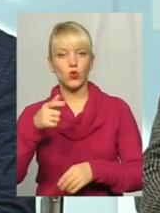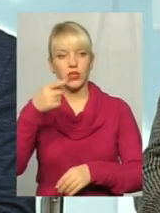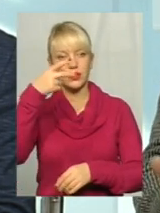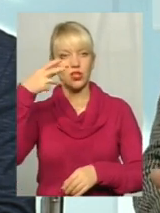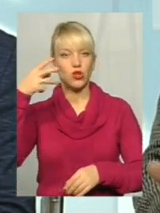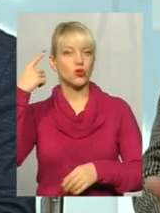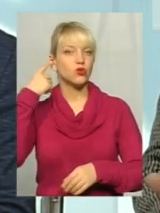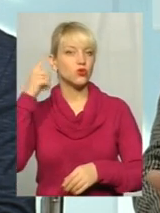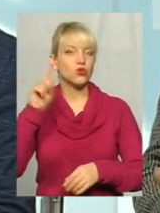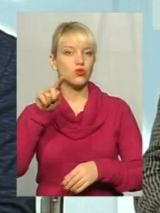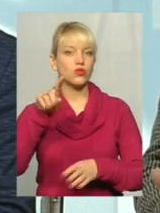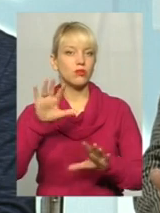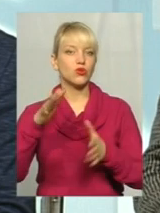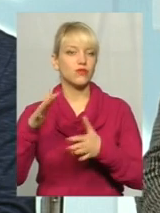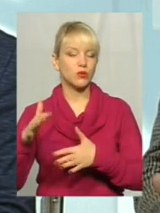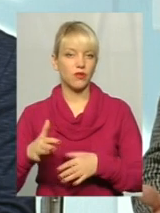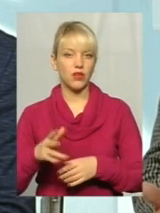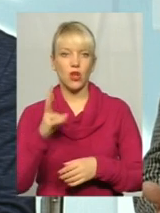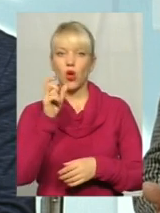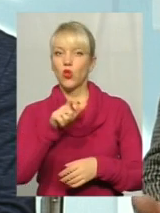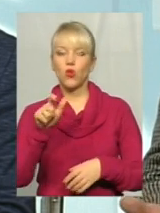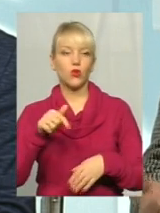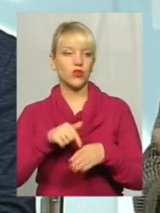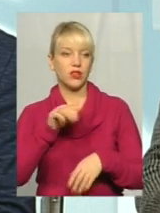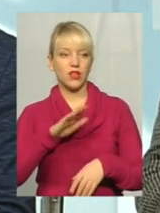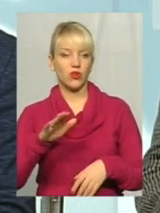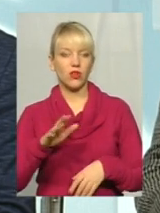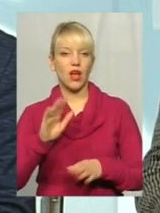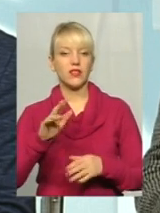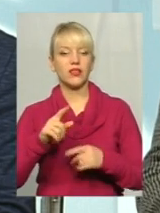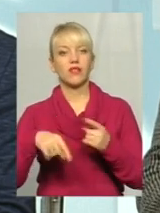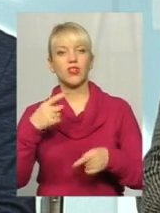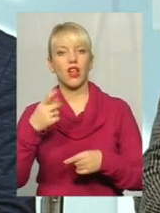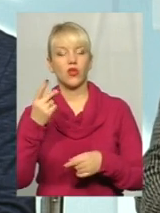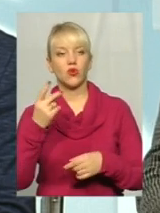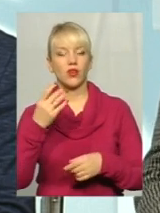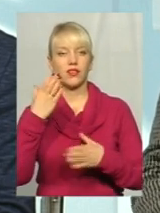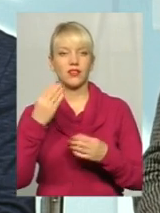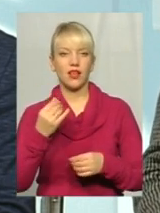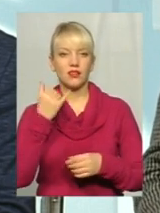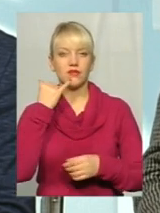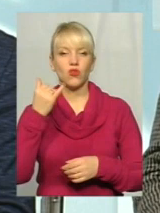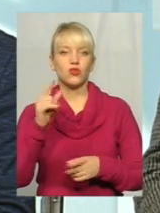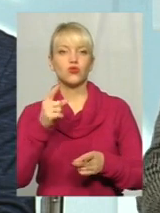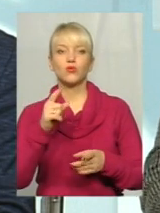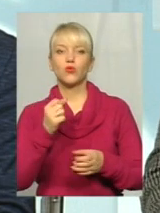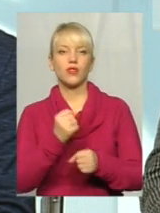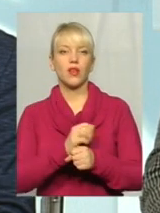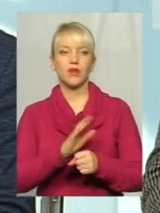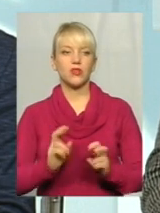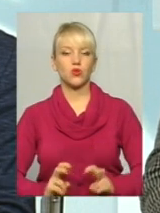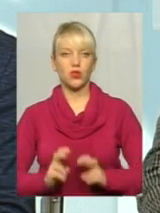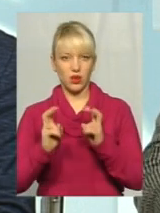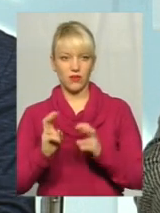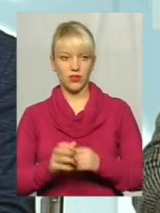напевно, чують, що там щось відбувається. Але, на жаль, вони ніяк не реагують. Потім тільки вже на другий день дзвонять управляючі компанії, а чому в нас не працює ліфт? Я кажу, а вас